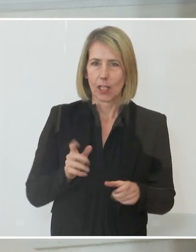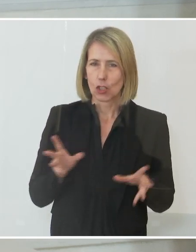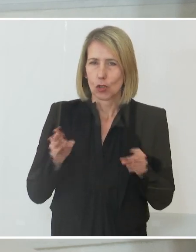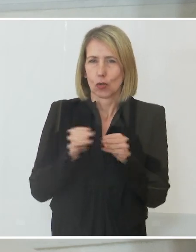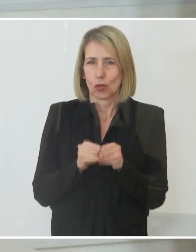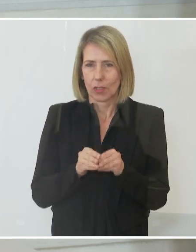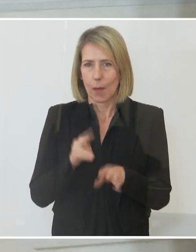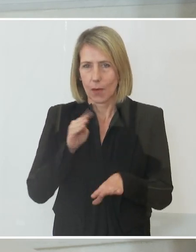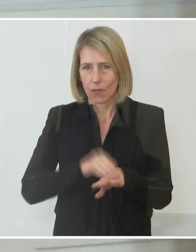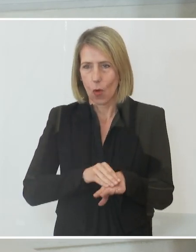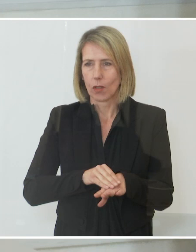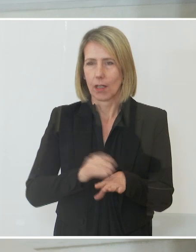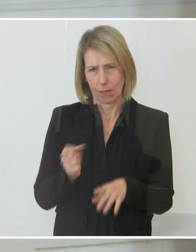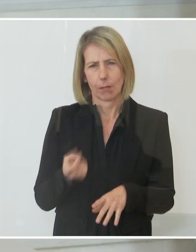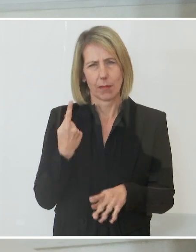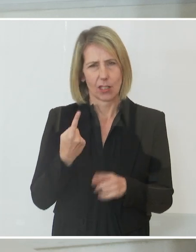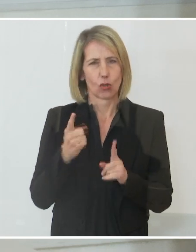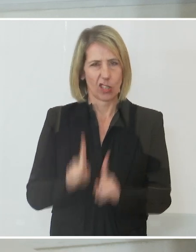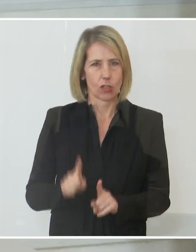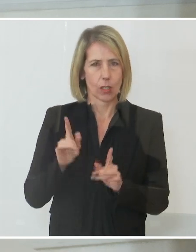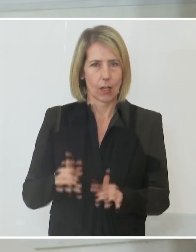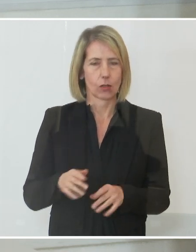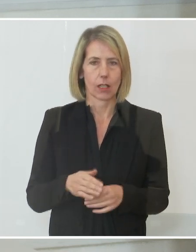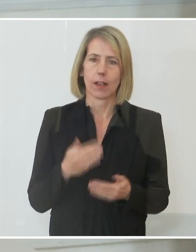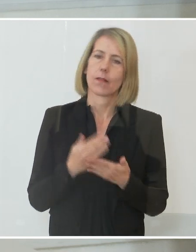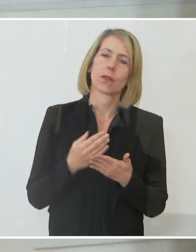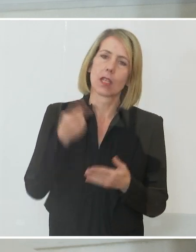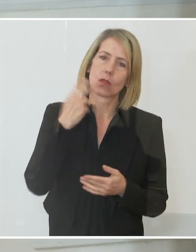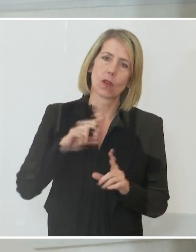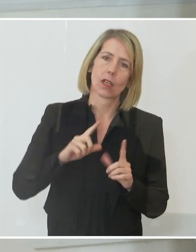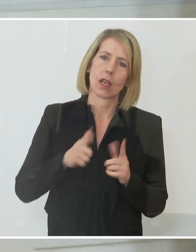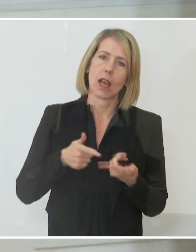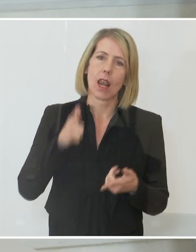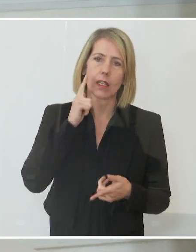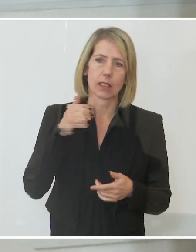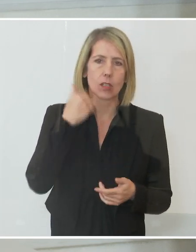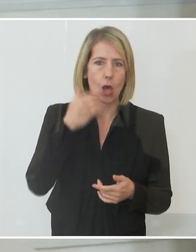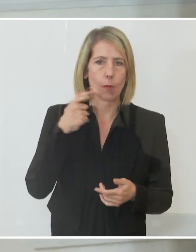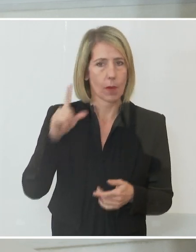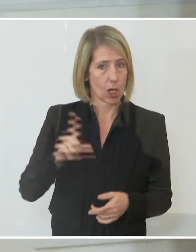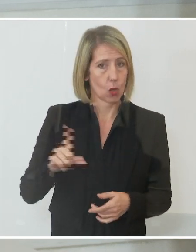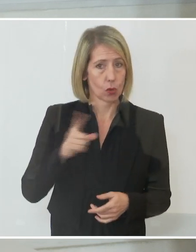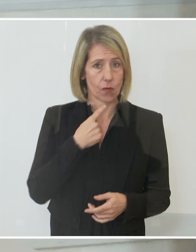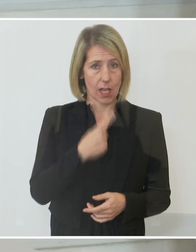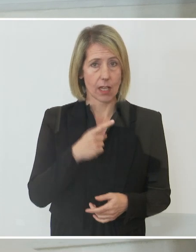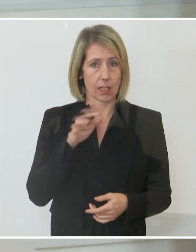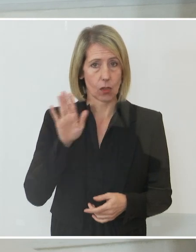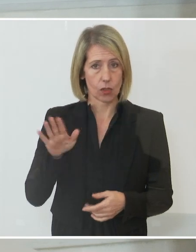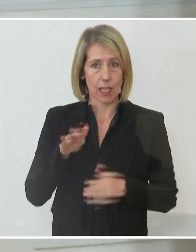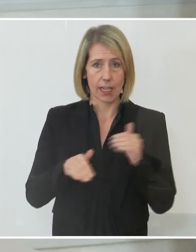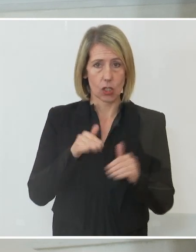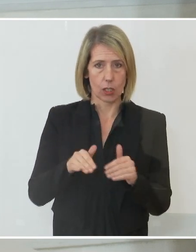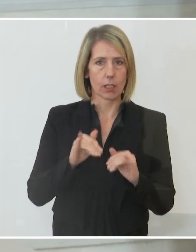Sonderstellung einnimmt. Daher sind die Schritte, die Landeshauptmann Ludwig angekündigt hat, zu begrüßen. Wichtig